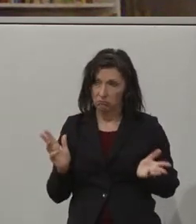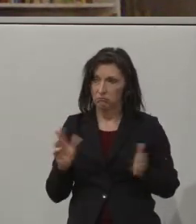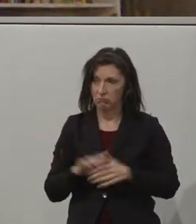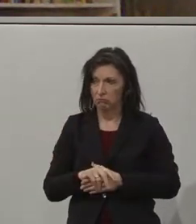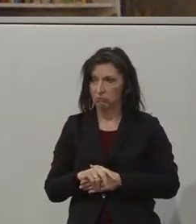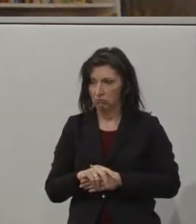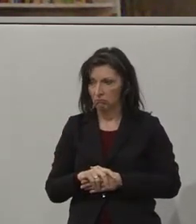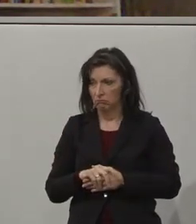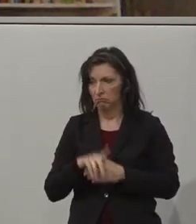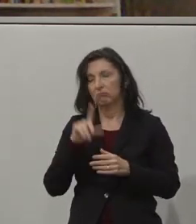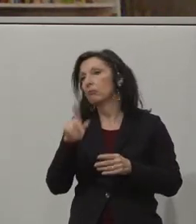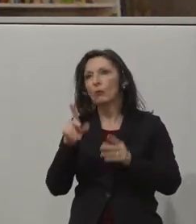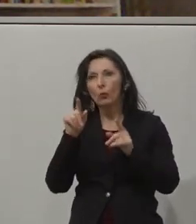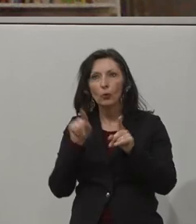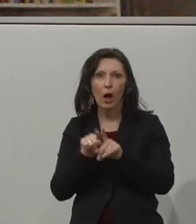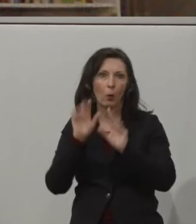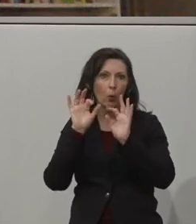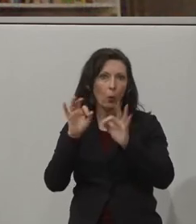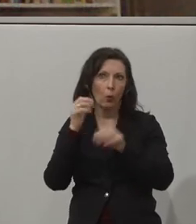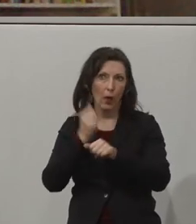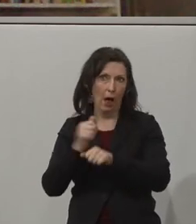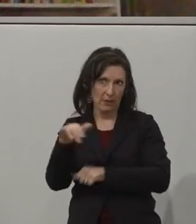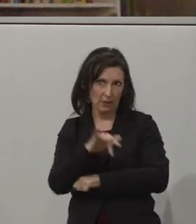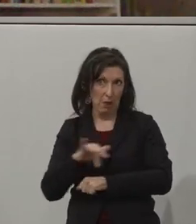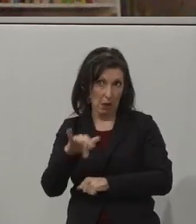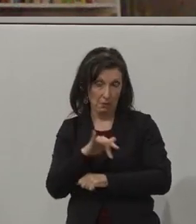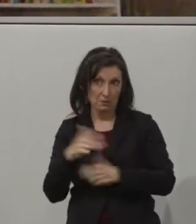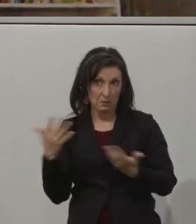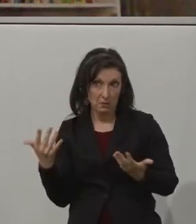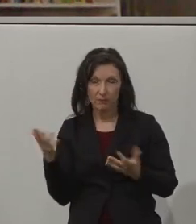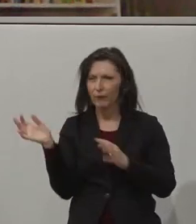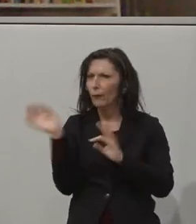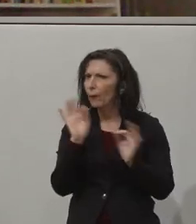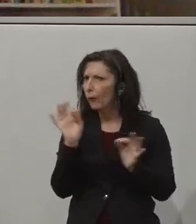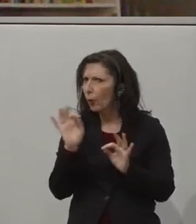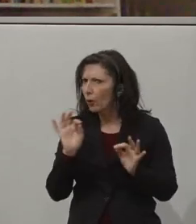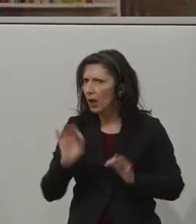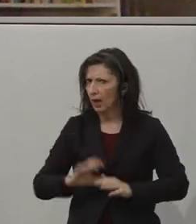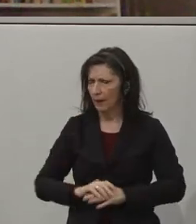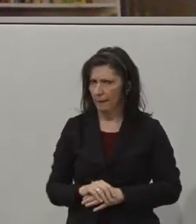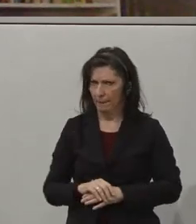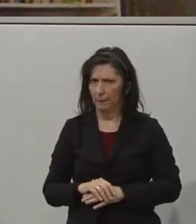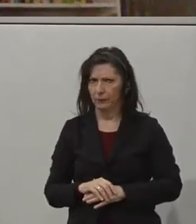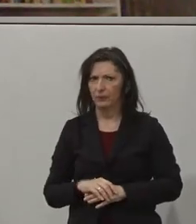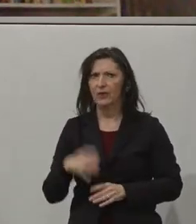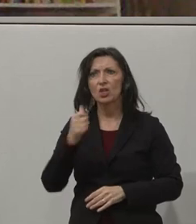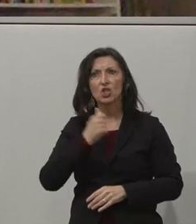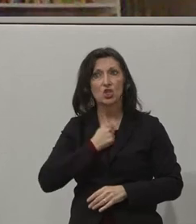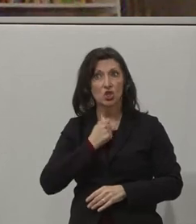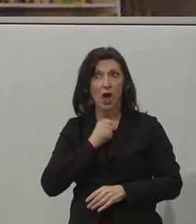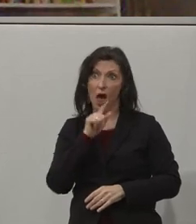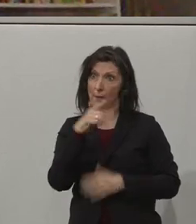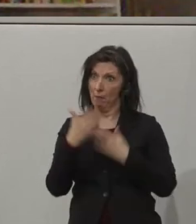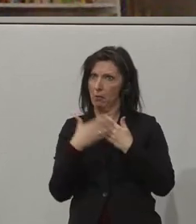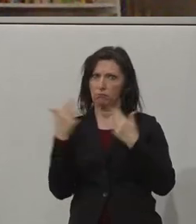Jobs und Anstellungsmöglichkeiten sein. Oder das Steiermark finde ich großartig